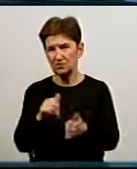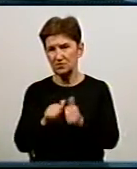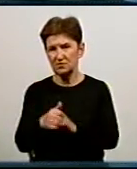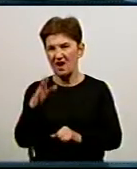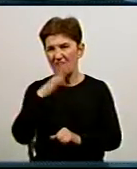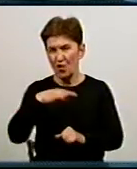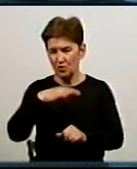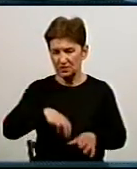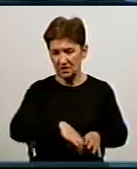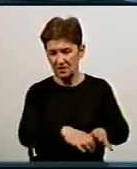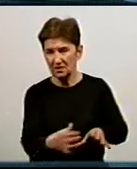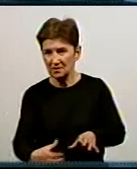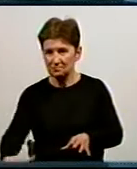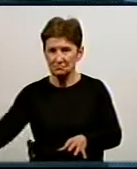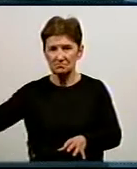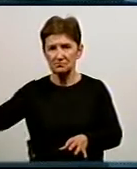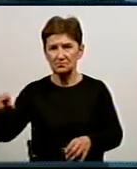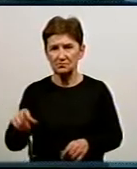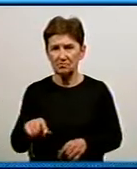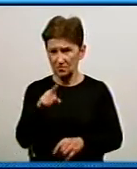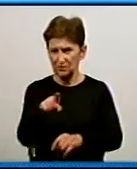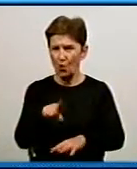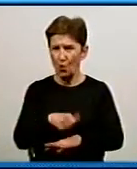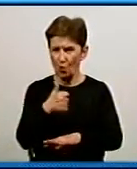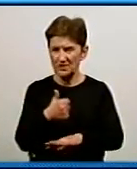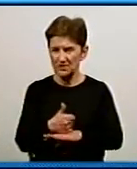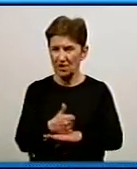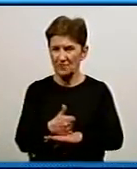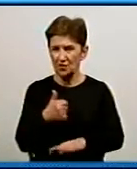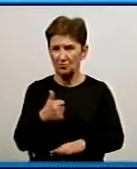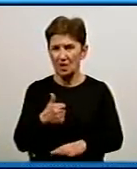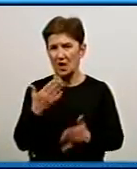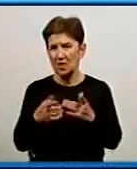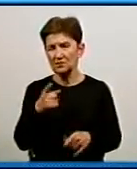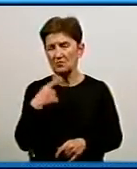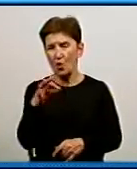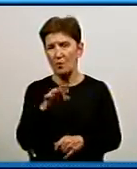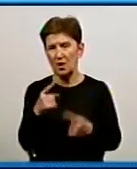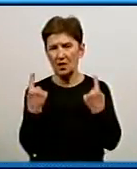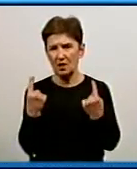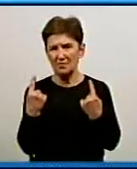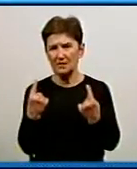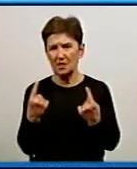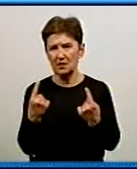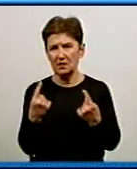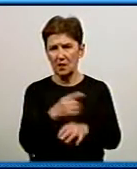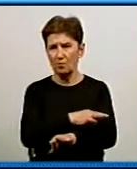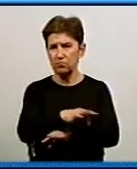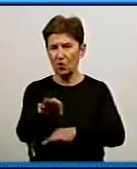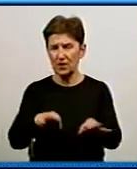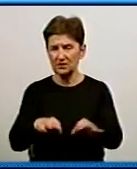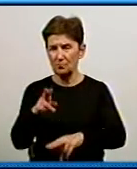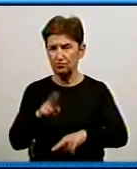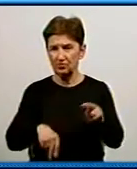водопровідної мережі. Це основні, якщо ви вже ведемо мову про капітальні проєкти, капітального